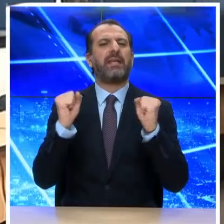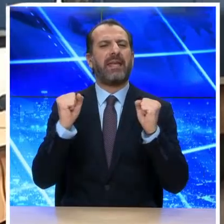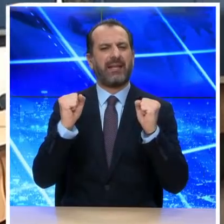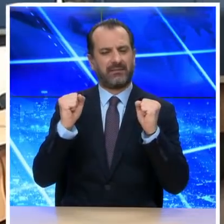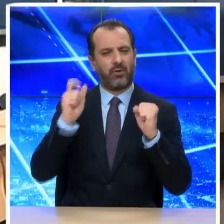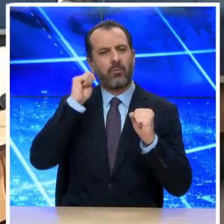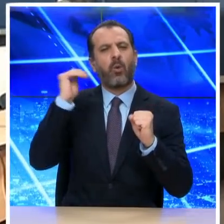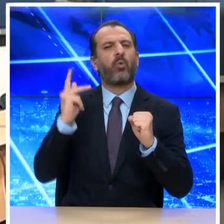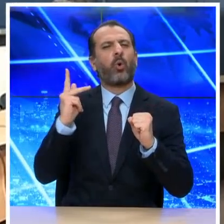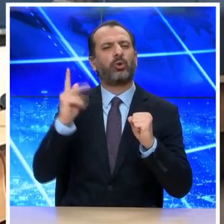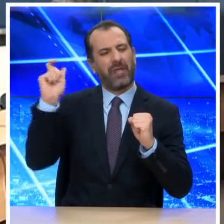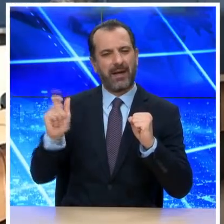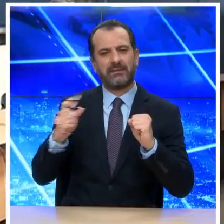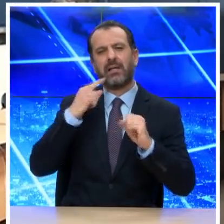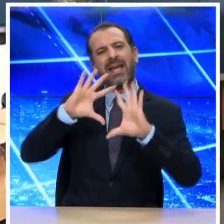Υπότιτλοι